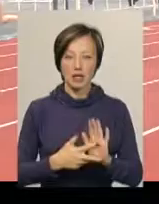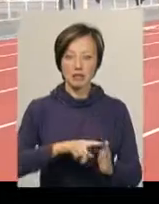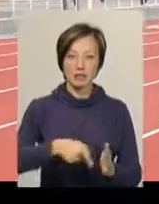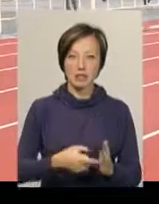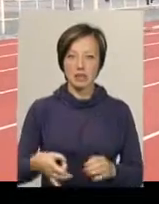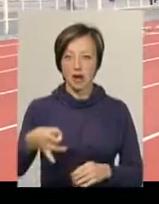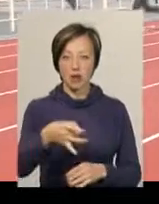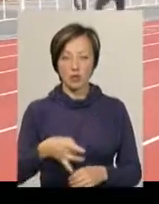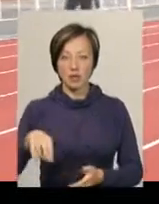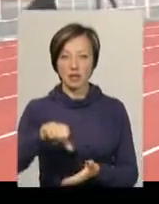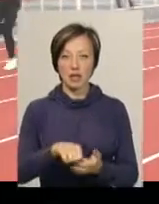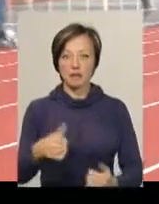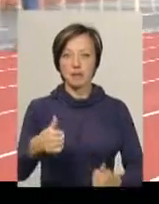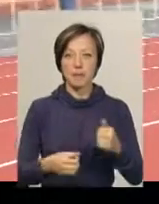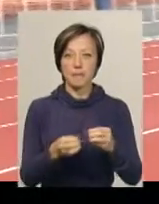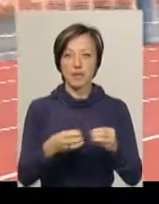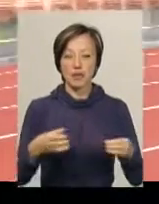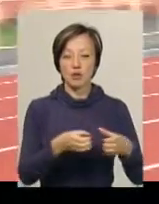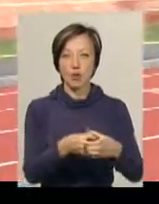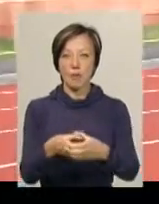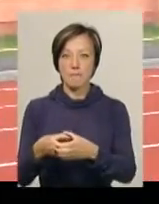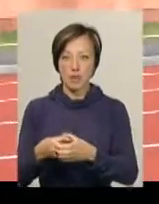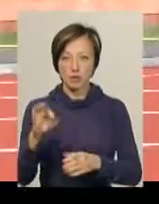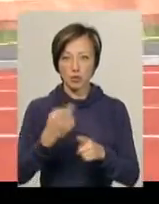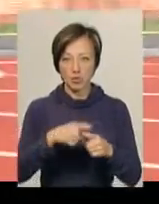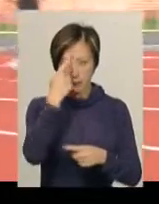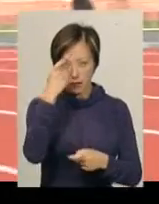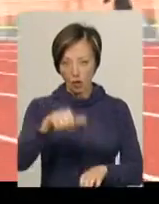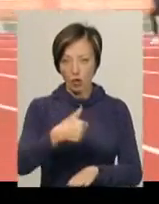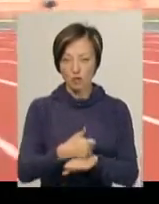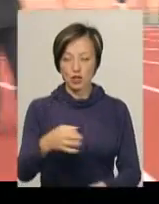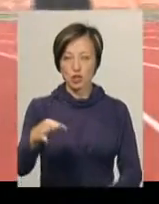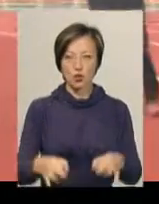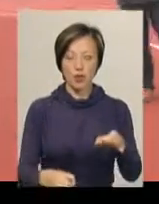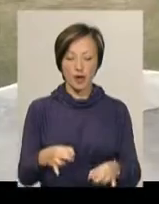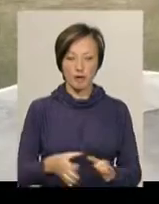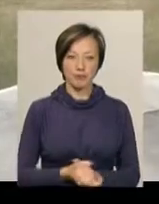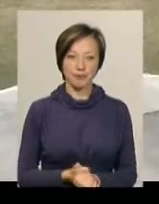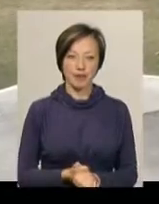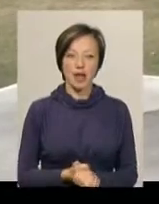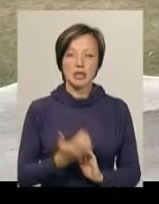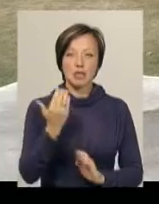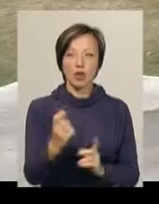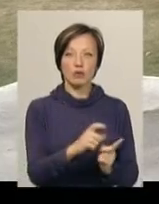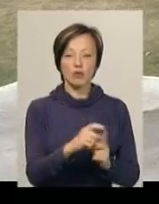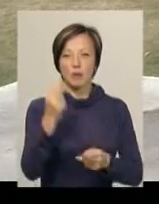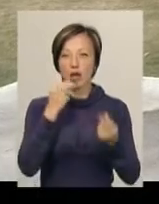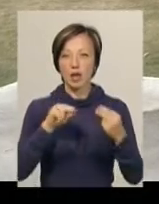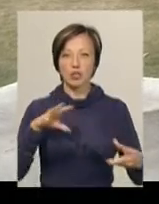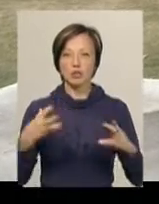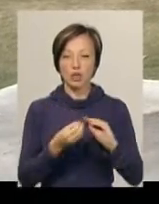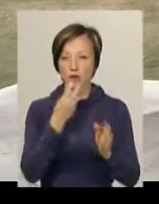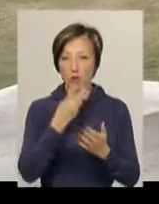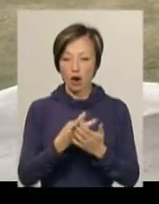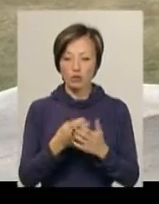районів Хмельниччини представили на спартакиаду 15 команд. Про це повідомляє головний суддя Микола Балицький. За його словами, кращі результати